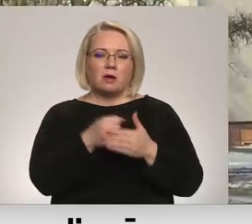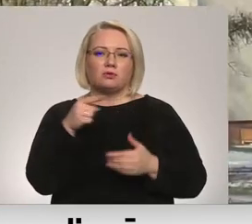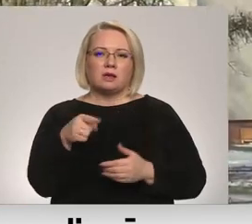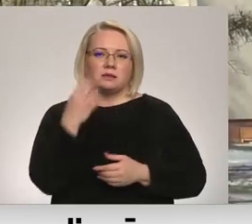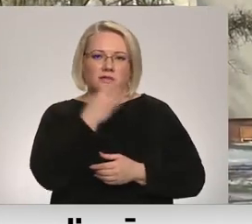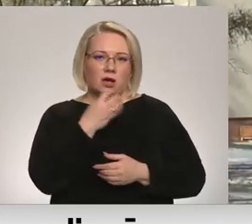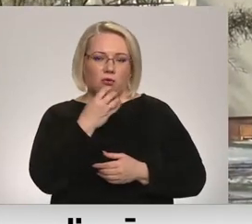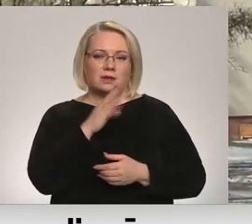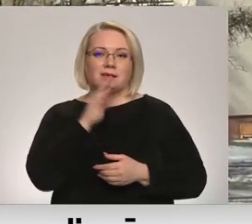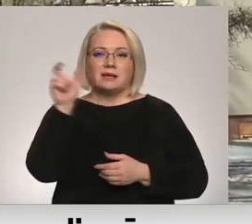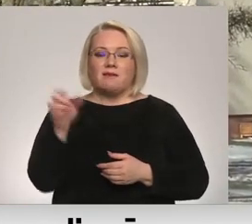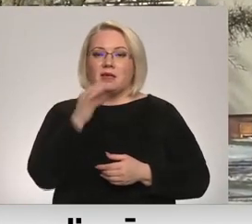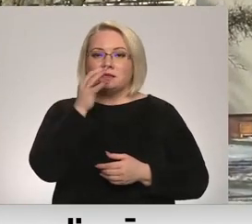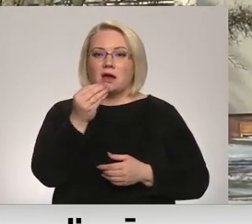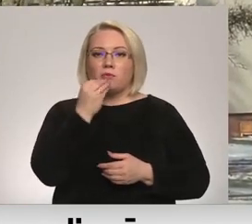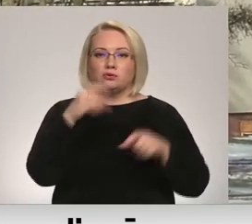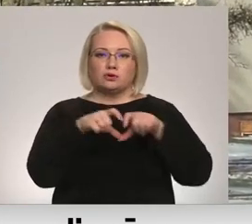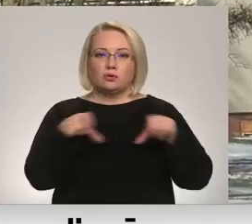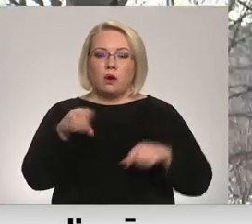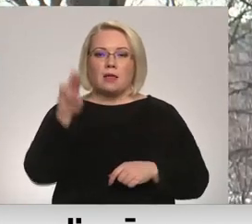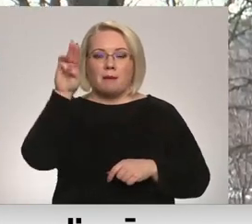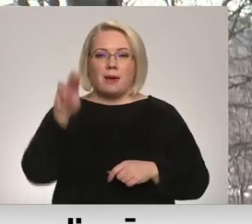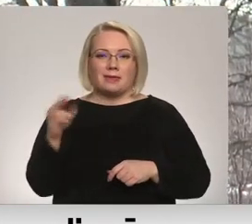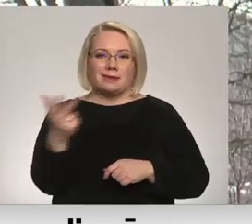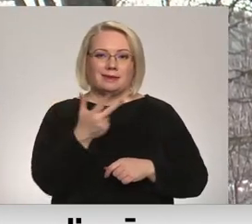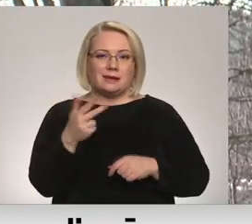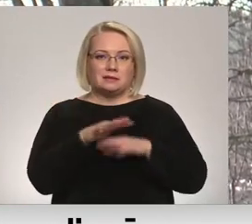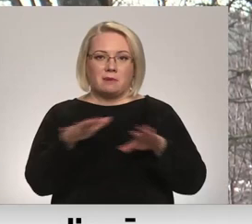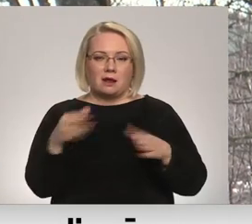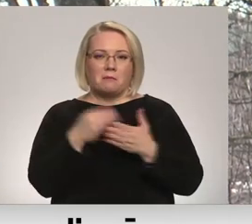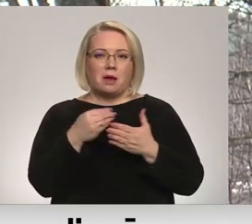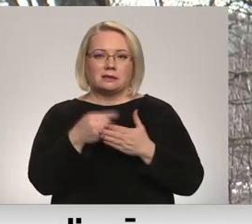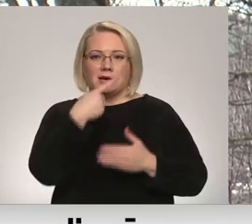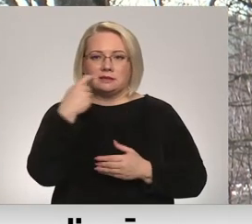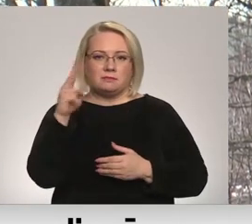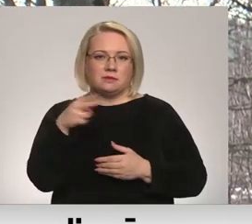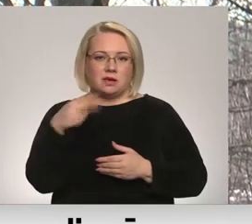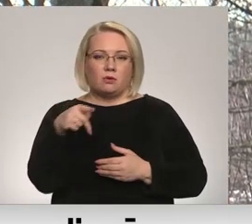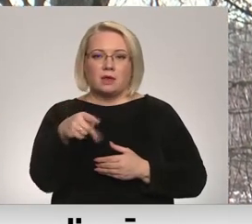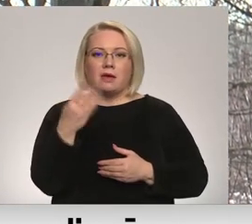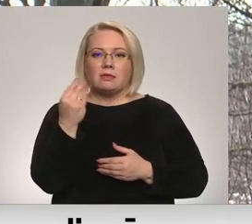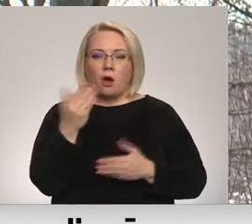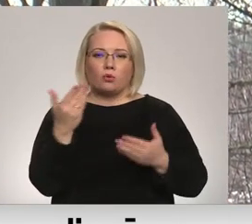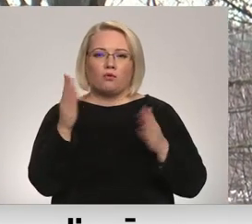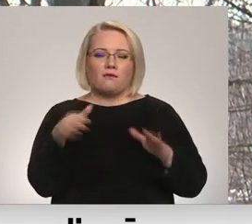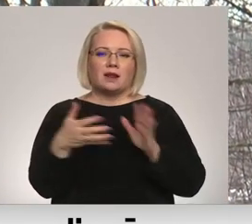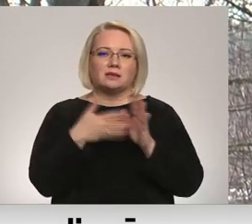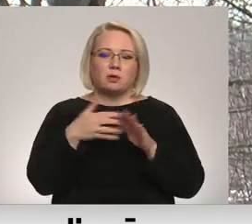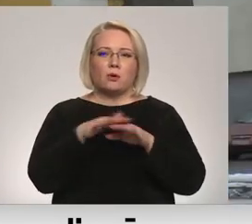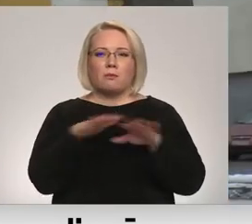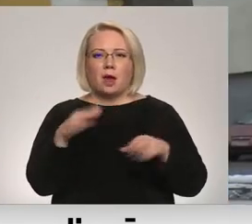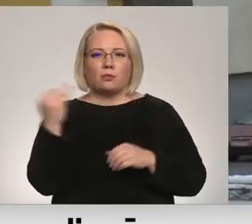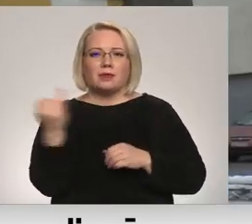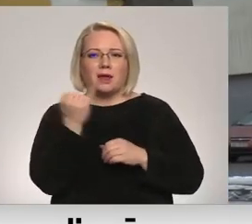Eivas tāst, ka pusdienas skolā mencija trīs bērniem izmaksā ap 100 eiro, un tā ir nauda, ko līdz šim varēja izmantot bērnu